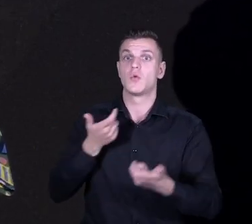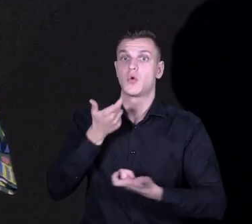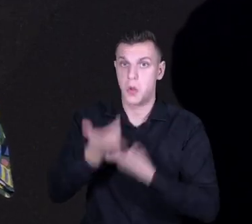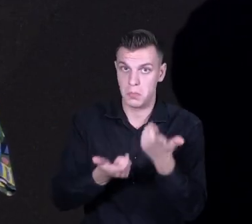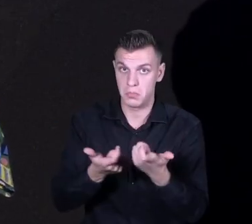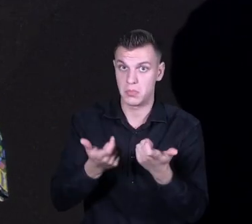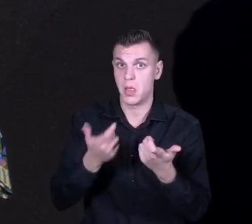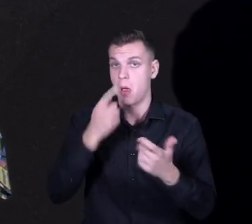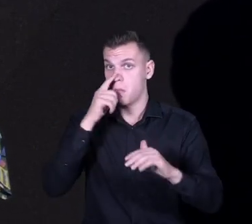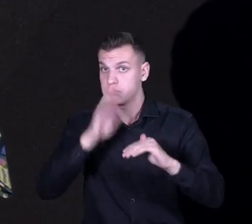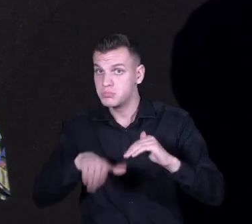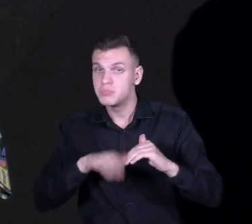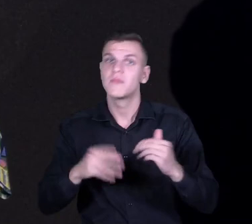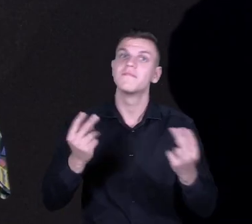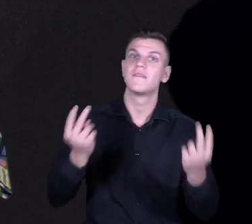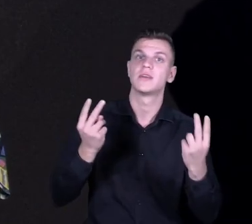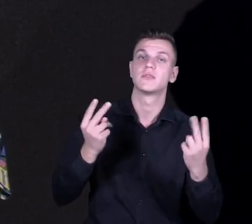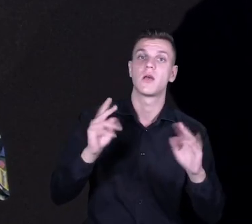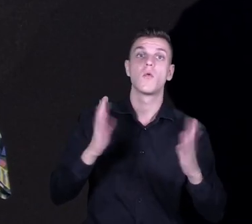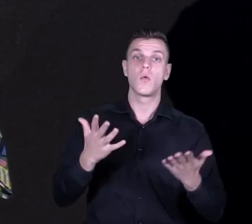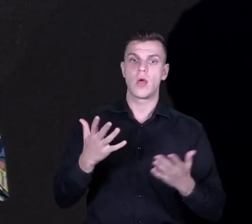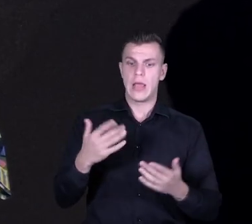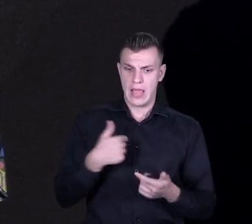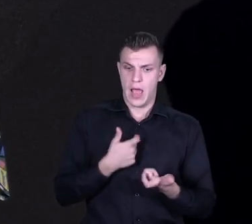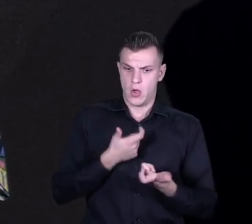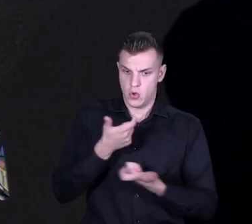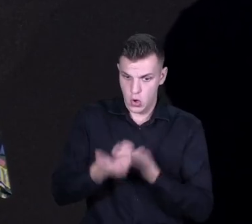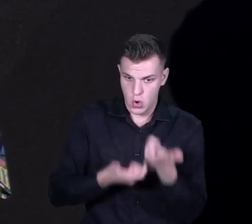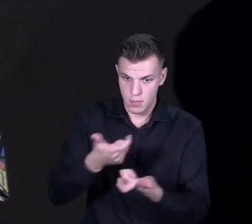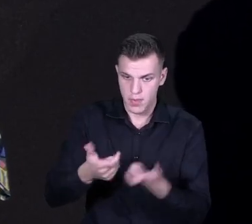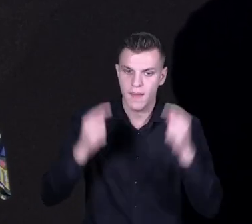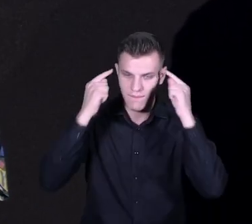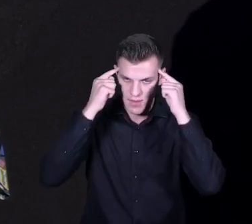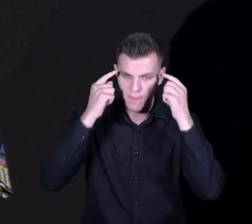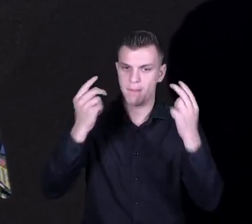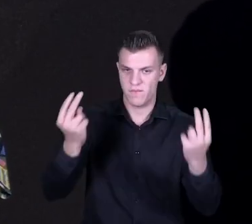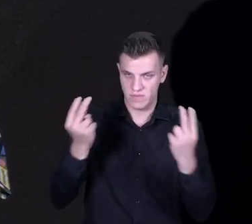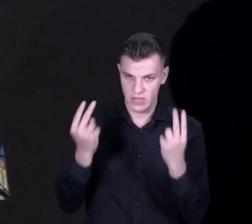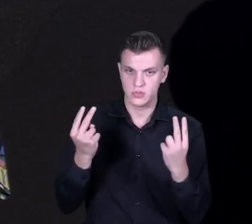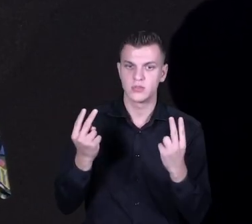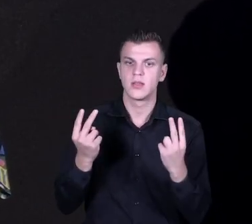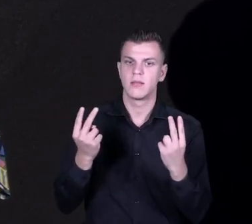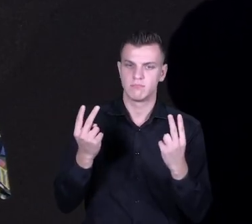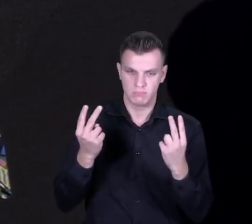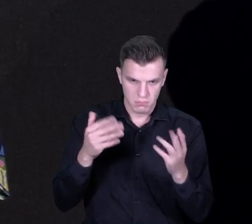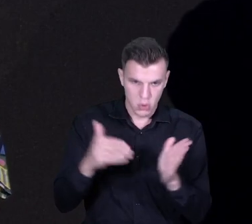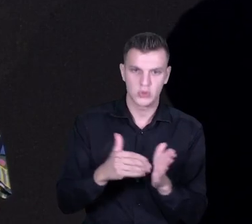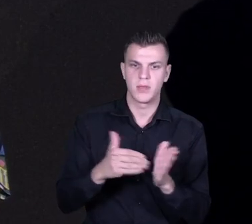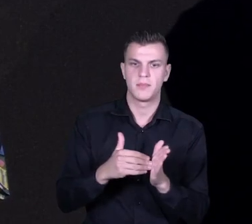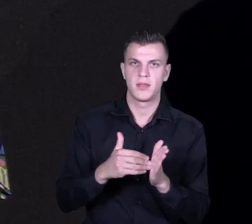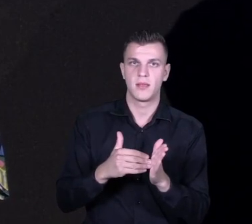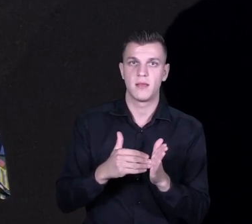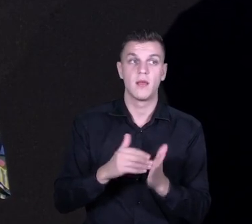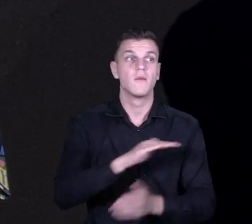taka wiara w to, co robię. Czuję, że to, co robię jest ważne, istotne z perspektywy